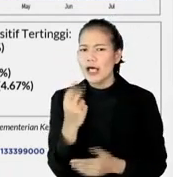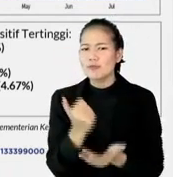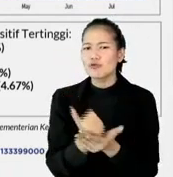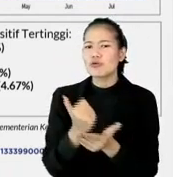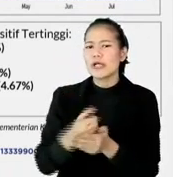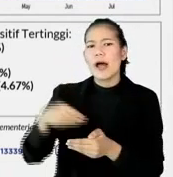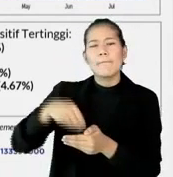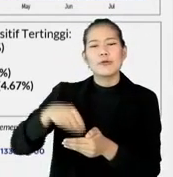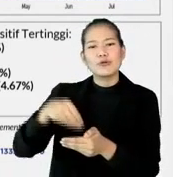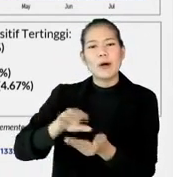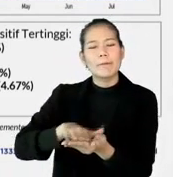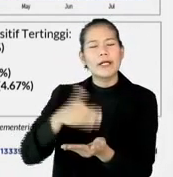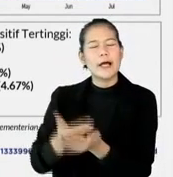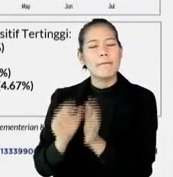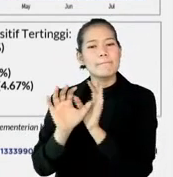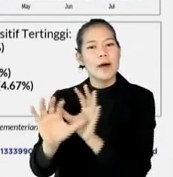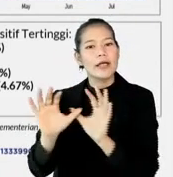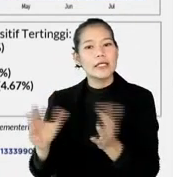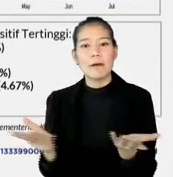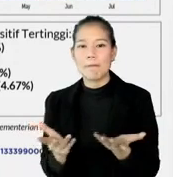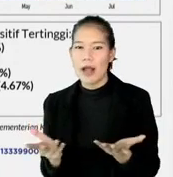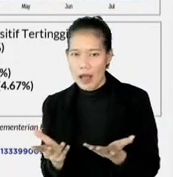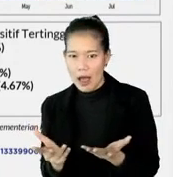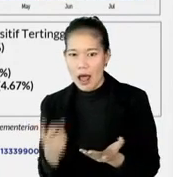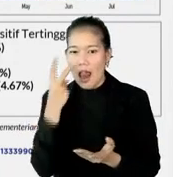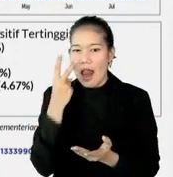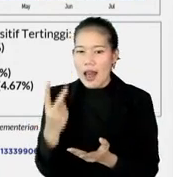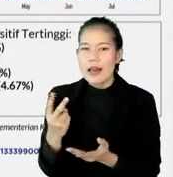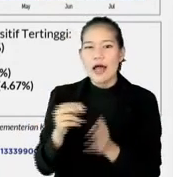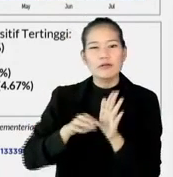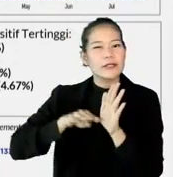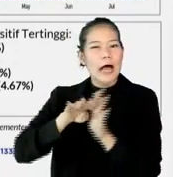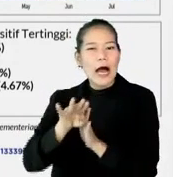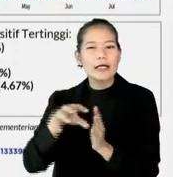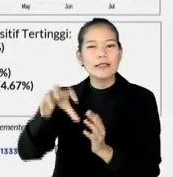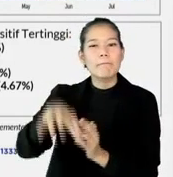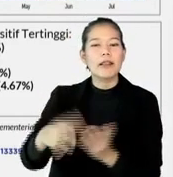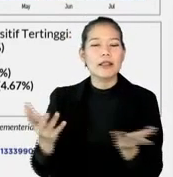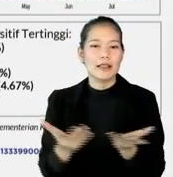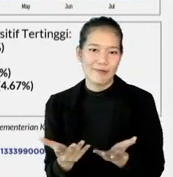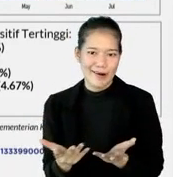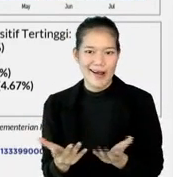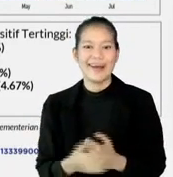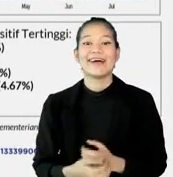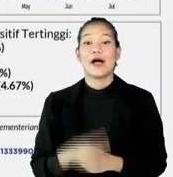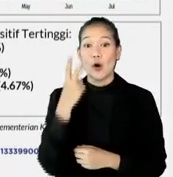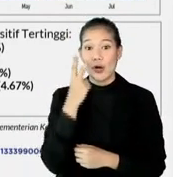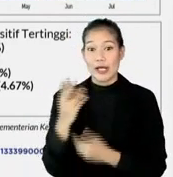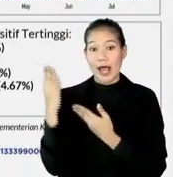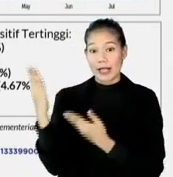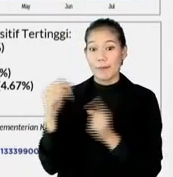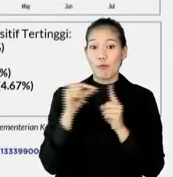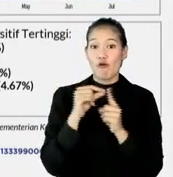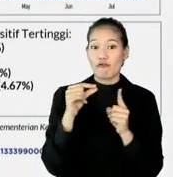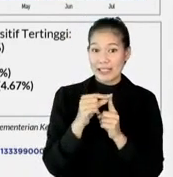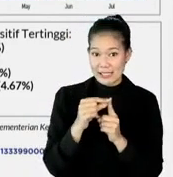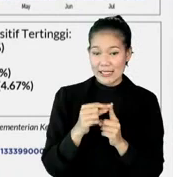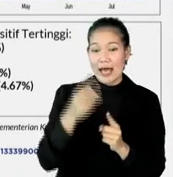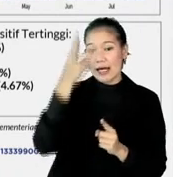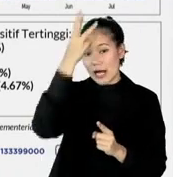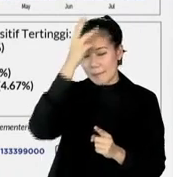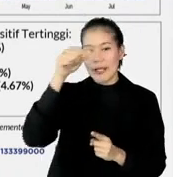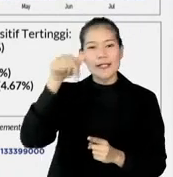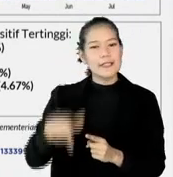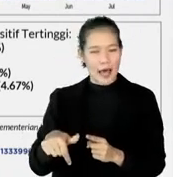penyumbang angka kematian tertinggi. Jadi kenaikannya mana sih kenaikan tertinggi itu terjadinya di mana? Nah kalau kita lihat di level provinsi Kalimantan